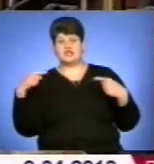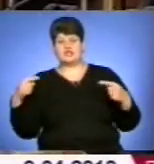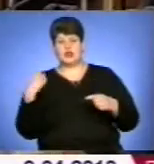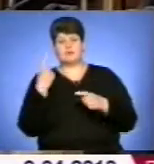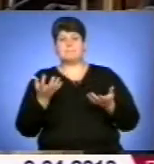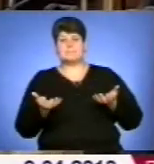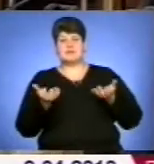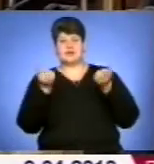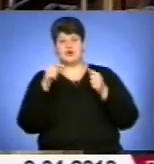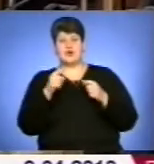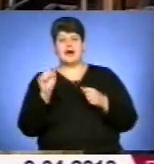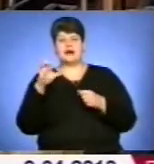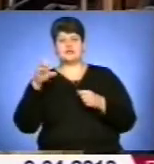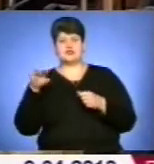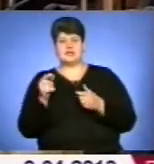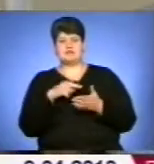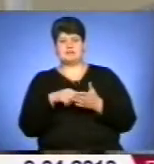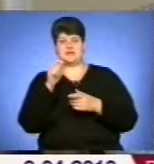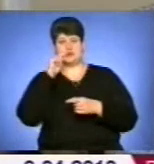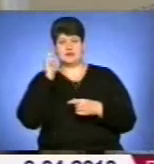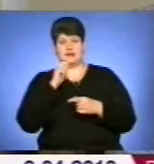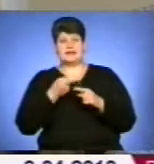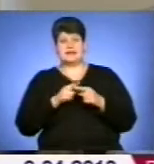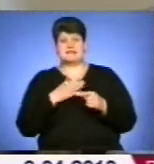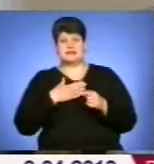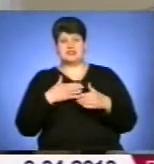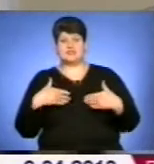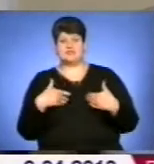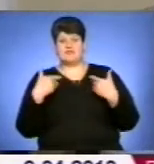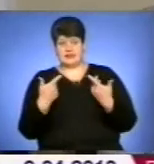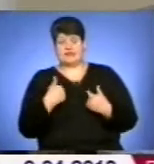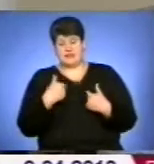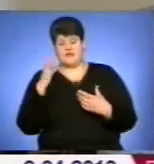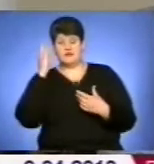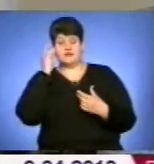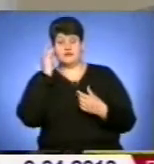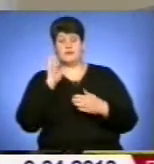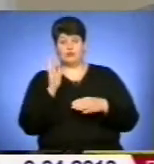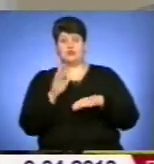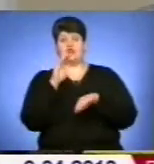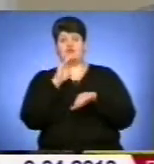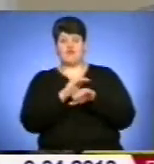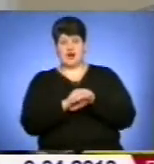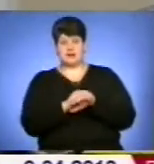Підтримує його Асоціація міст України. Це наше звернення, по-перше, я так вважаю, це буде як факт,